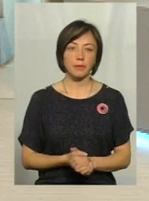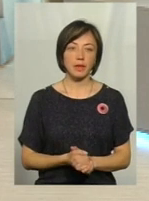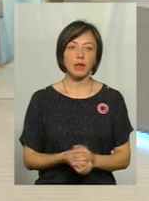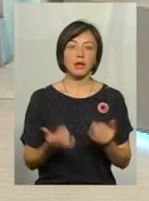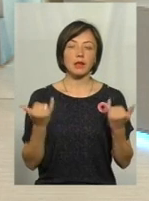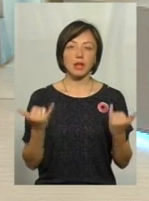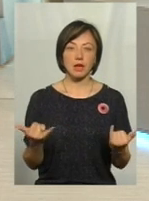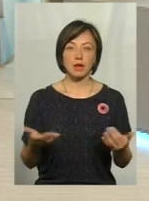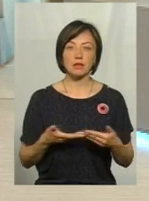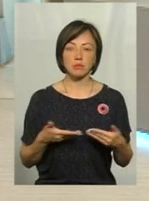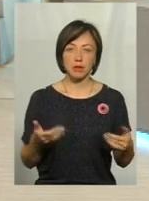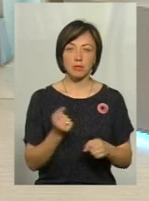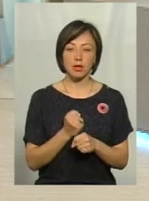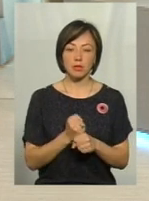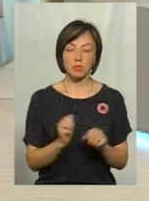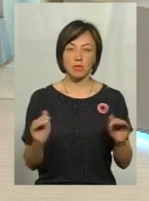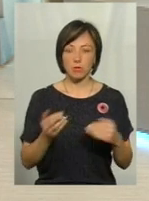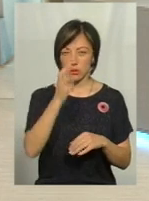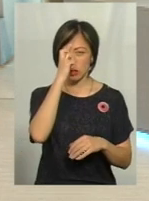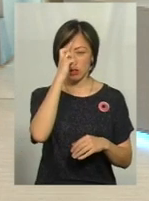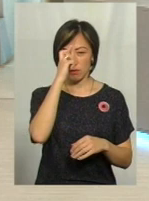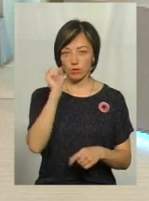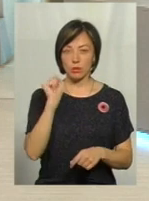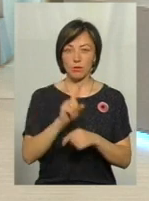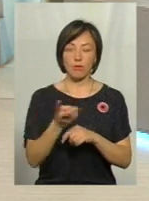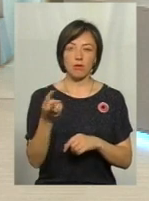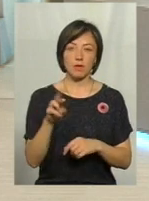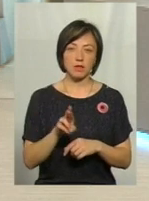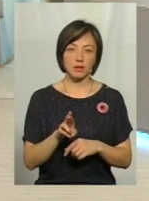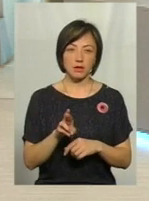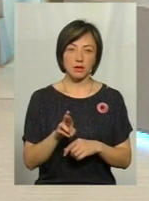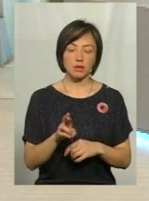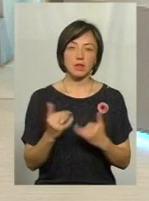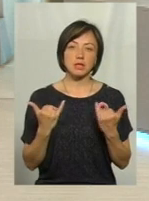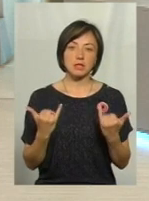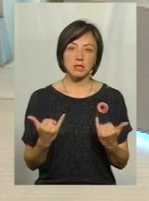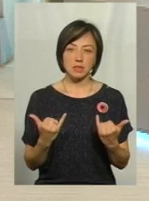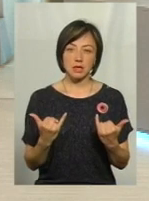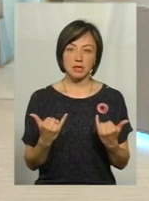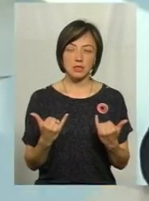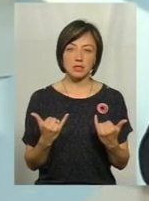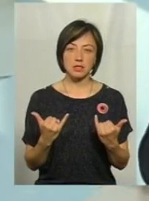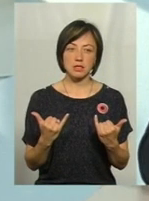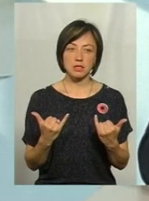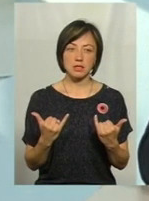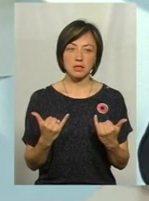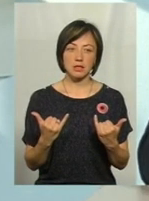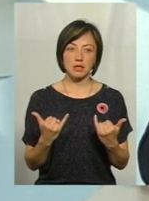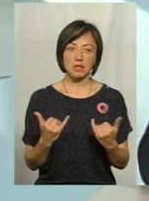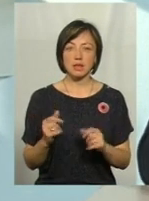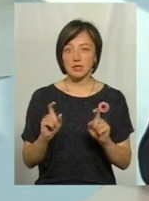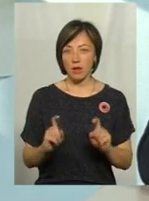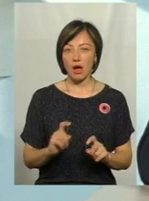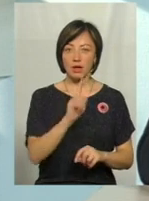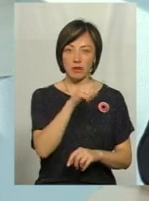Наразі ми спрацюємо в рамках державного оборонного замовлення, і зараз ми тут сидимо, а в нас люди там біля